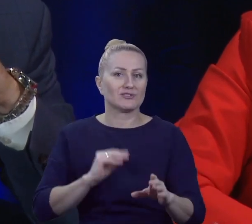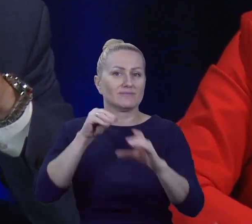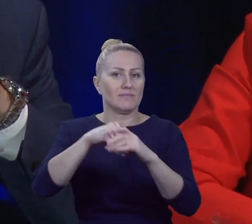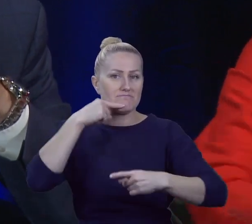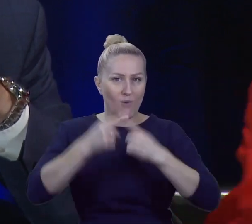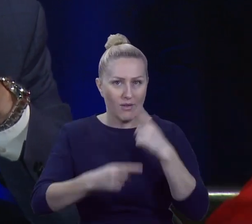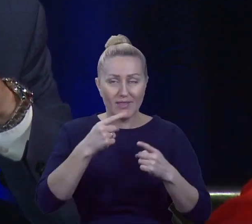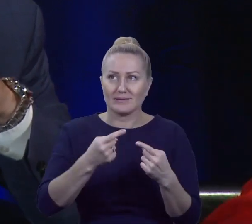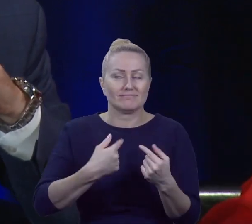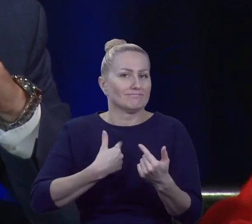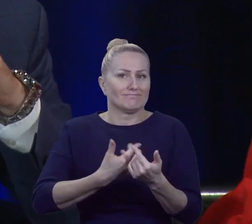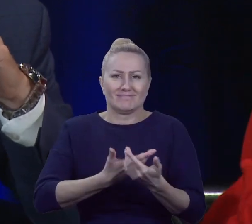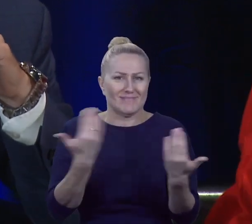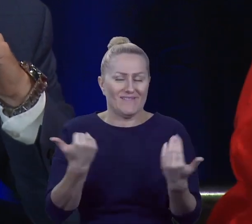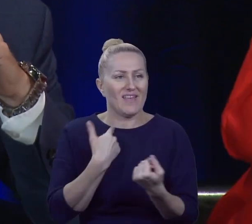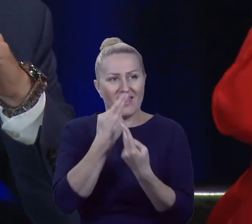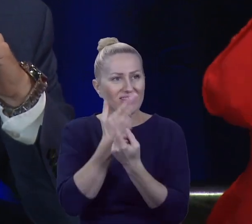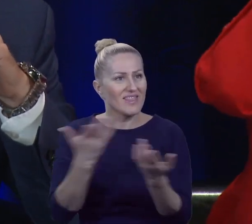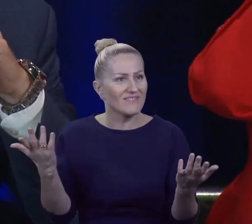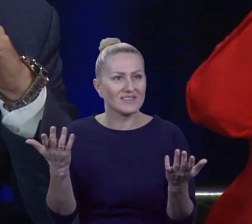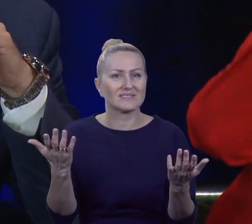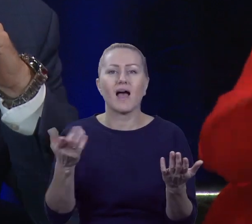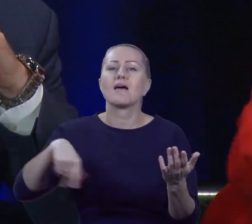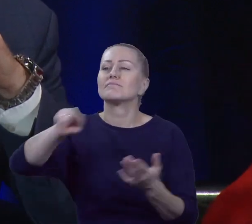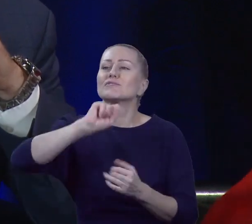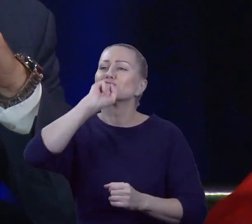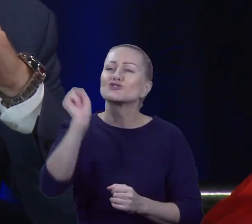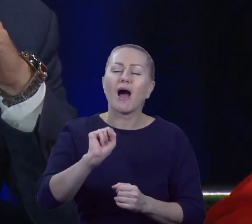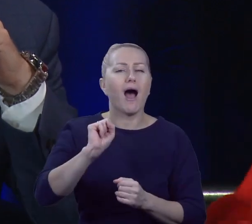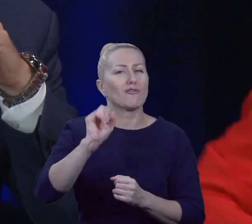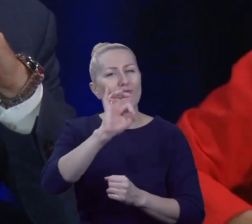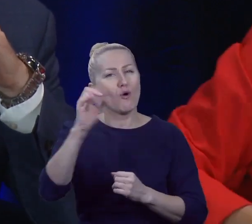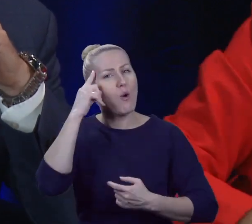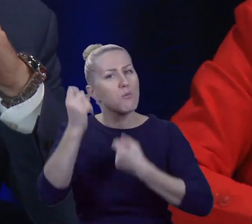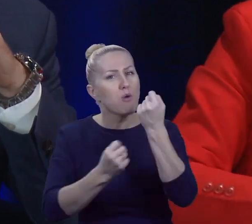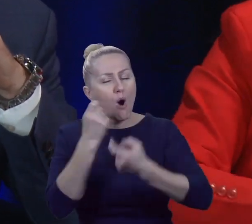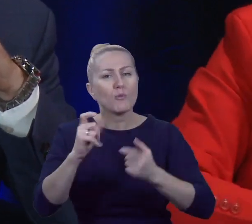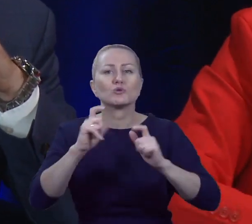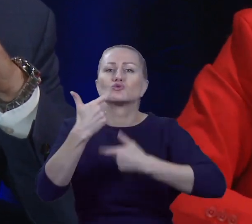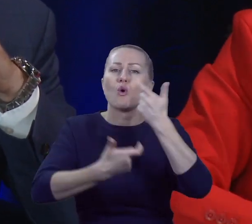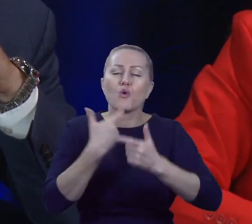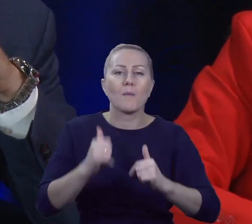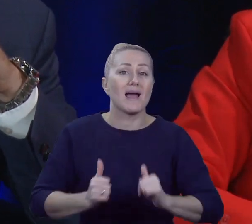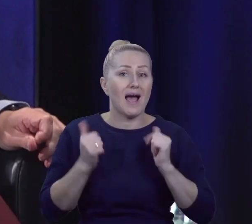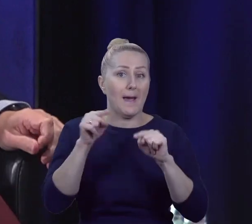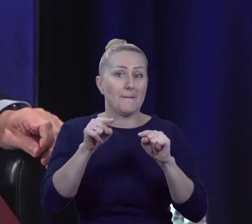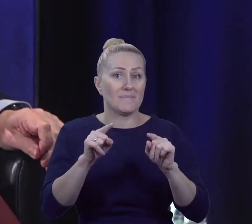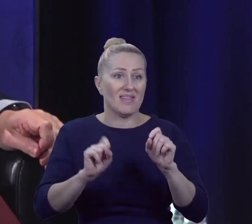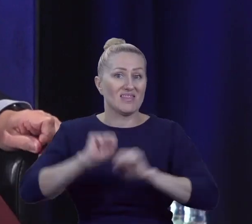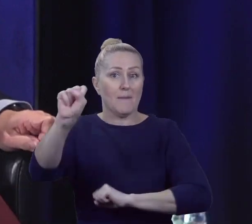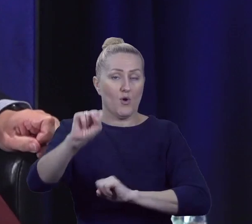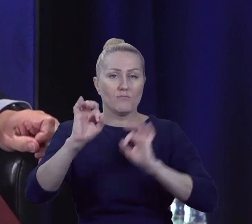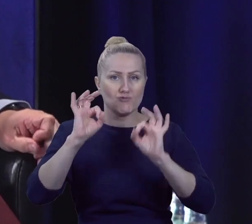nie wiem, nie widzę żadnego pomysłu na to, co zmienić, żeby demokracja działa lepiej.